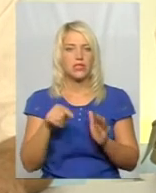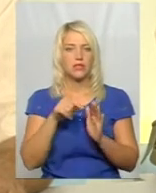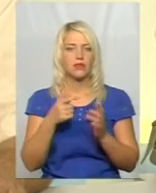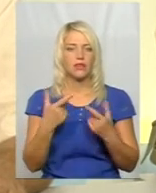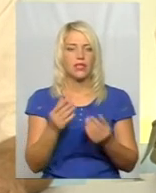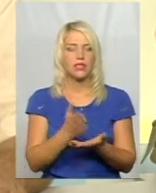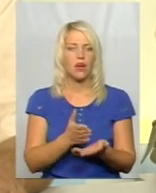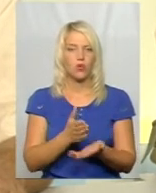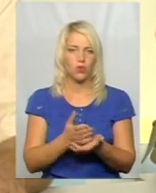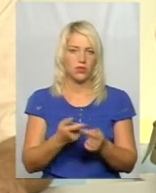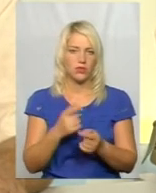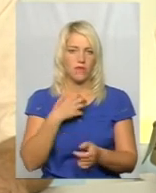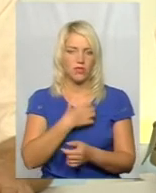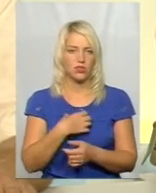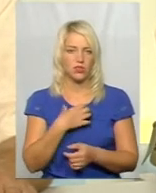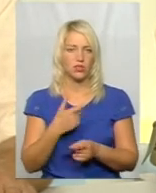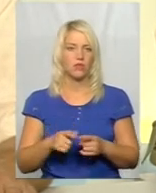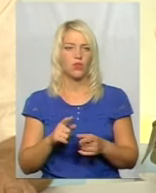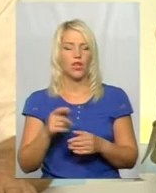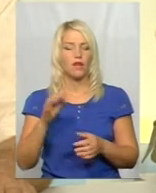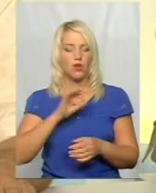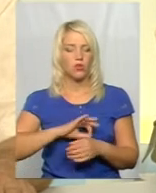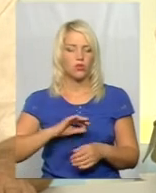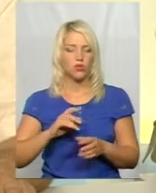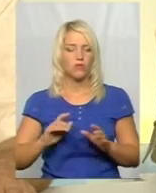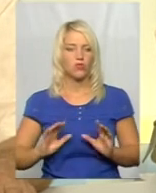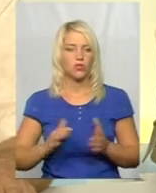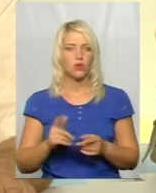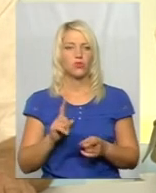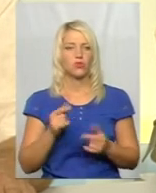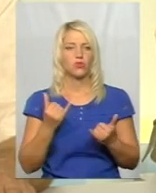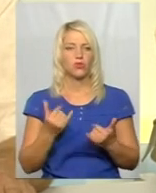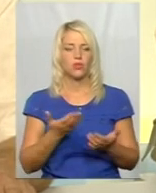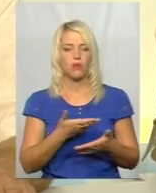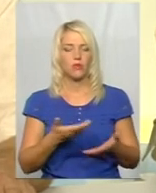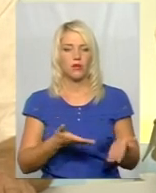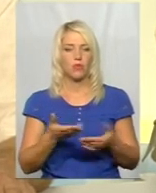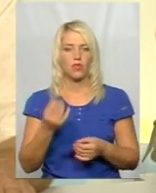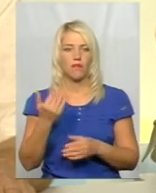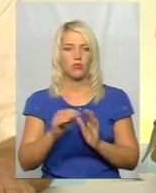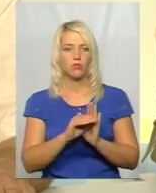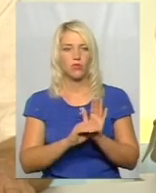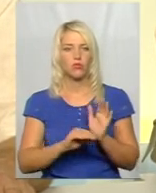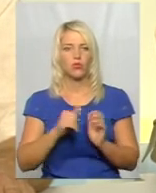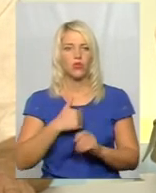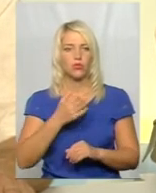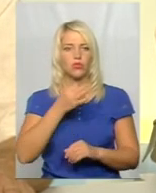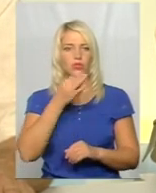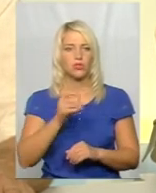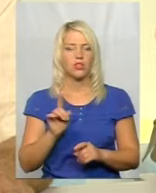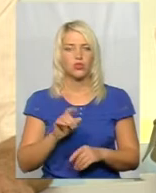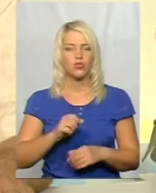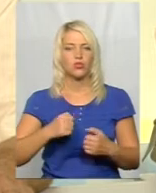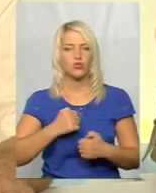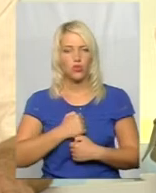По-друге, ще, використовуючи нагоду, що сьогодні ми запрошені до вас на передачу, то я хочу сказати, що шкода,